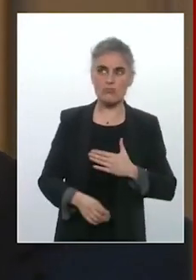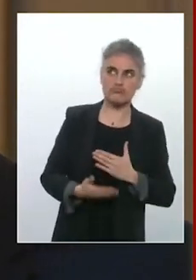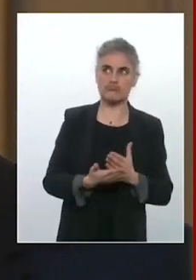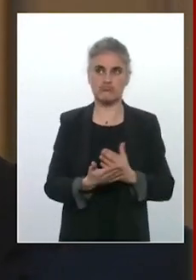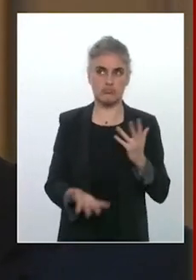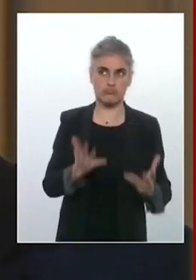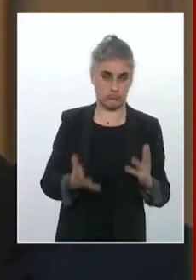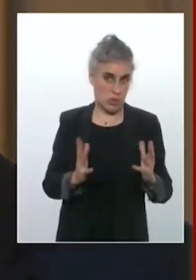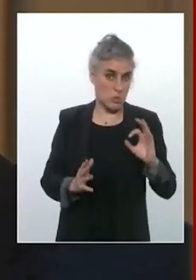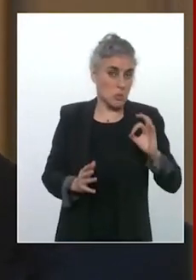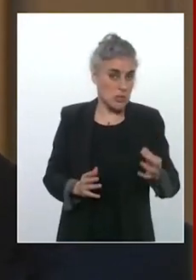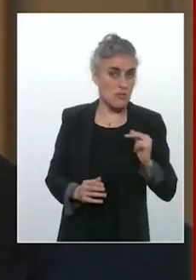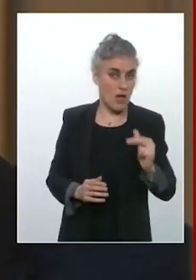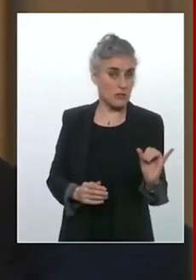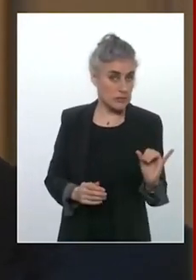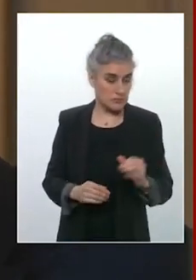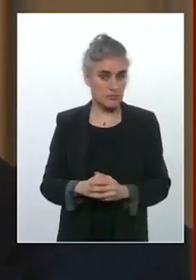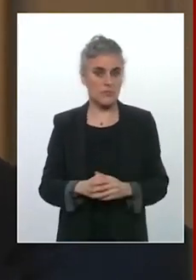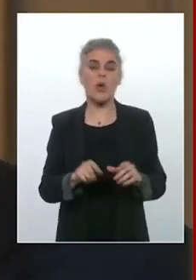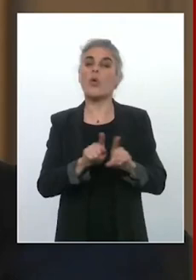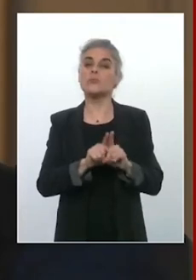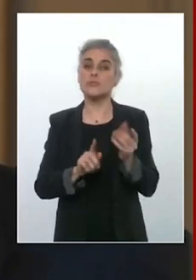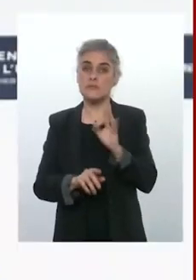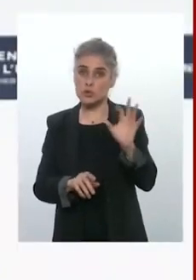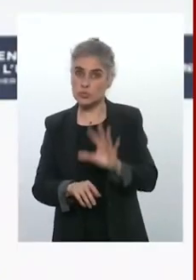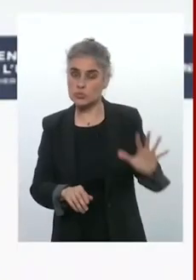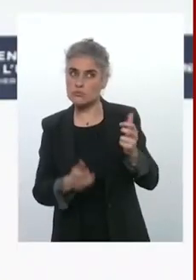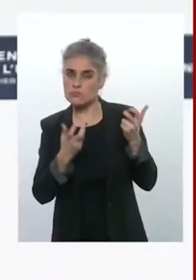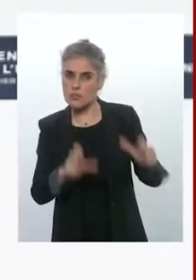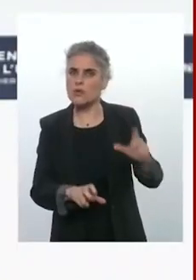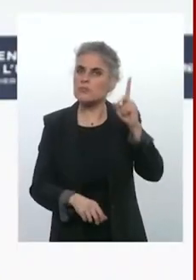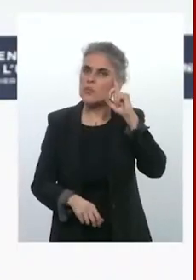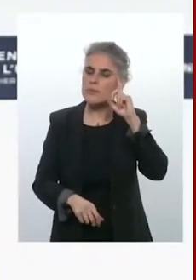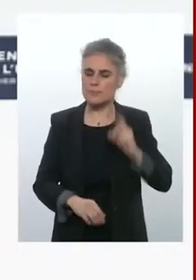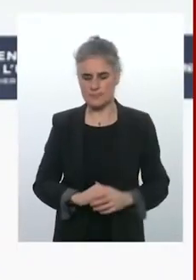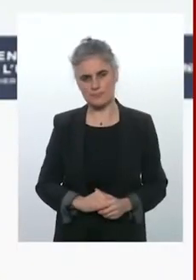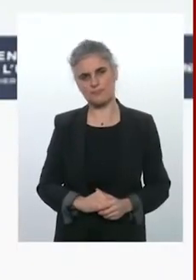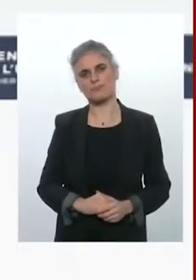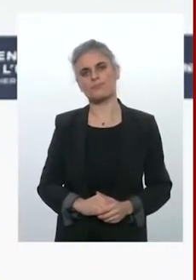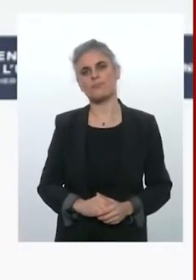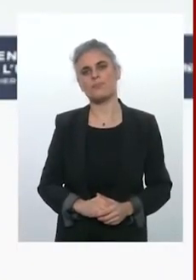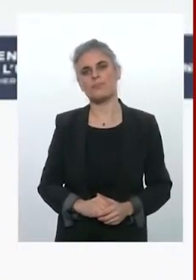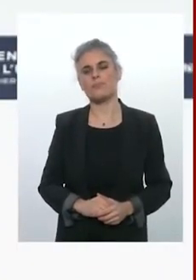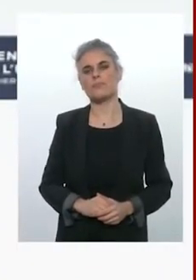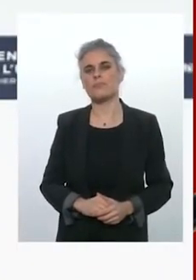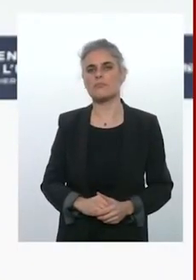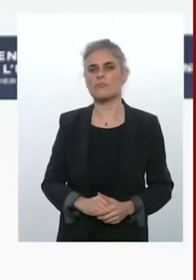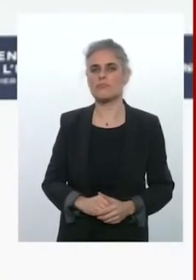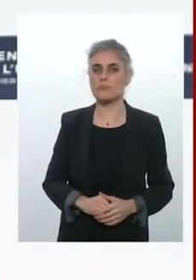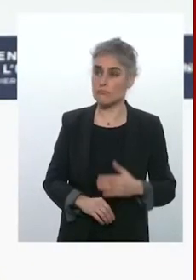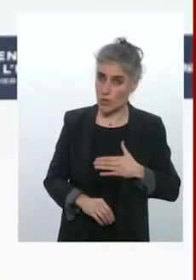Et pourquoi la France n'y est pas favorable à ce stade ? Merci. Alors, je n'ai absolument pas dit que la France n'y était pas favorable. Je ne